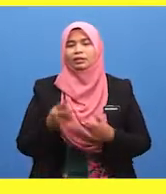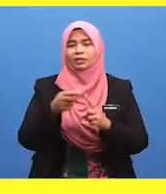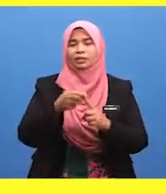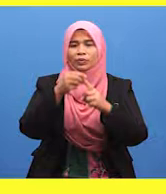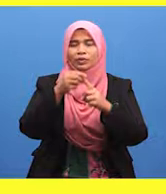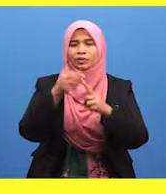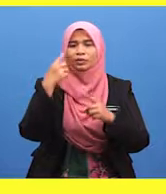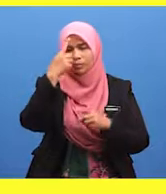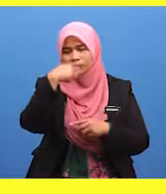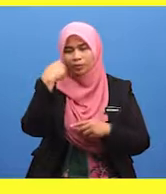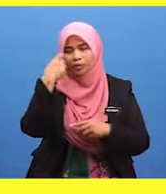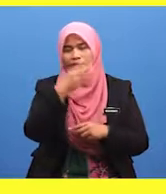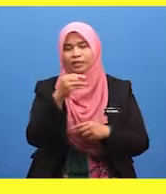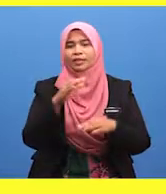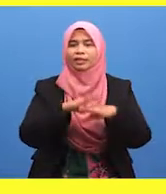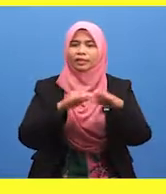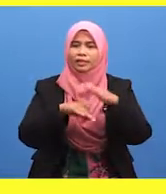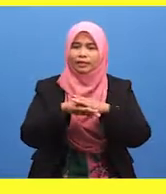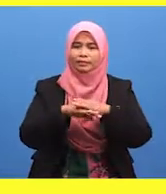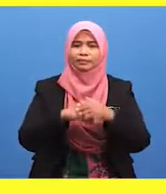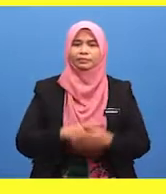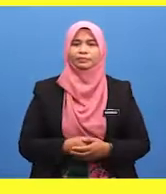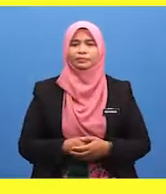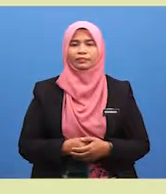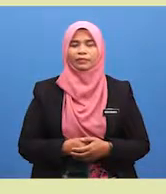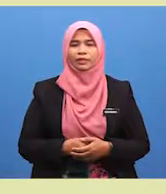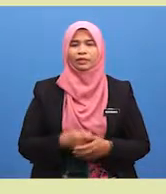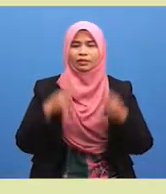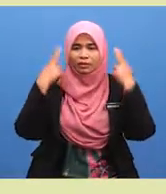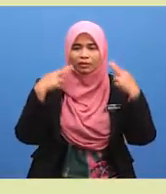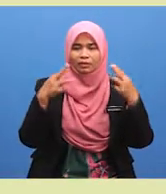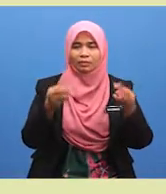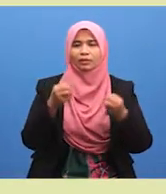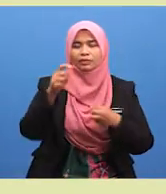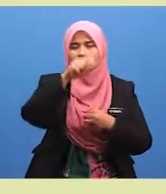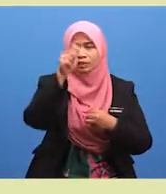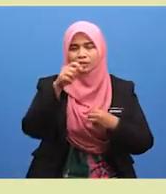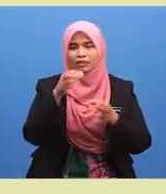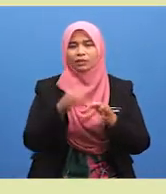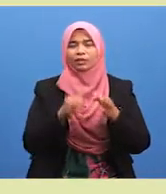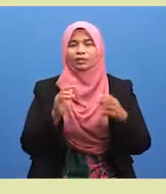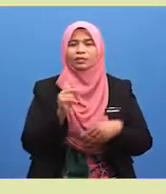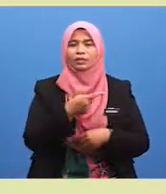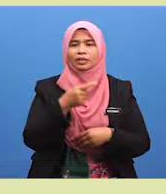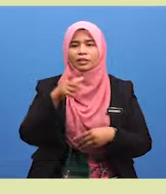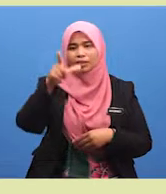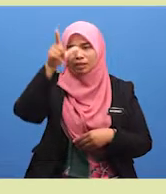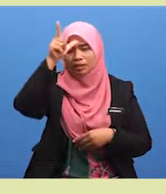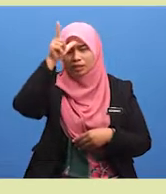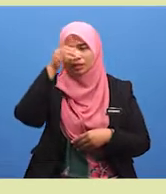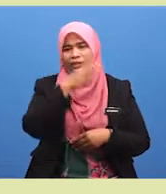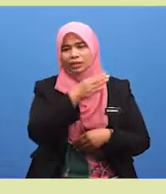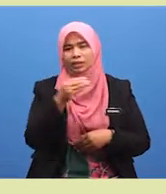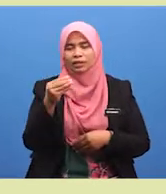kecuali muka dan telapak tangan. Ustaz nak tanya, kalau kita lelaki